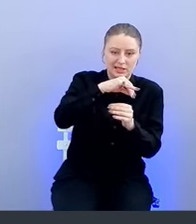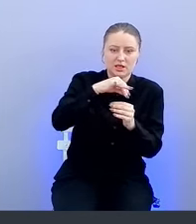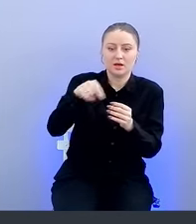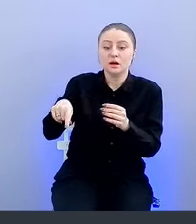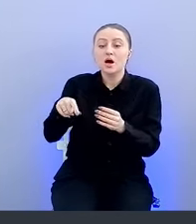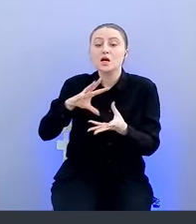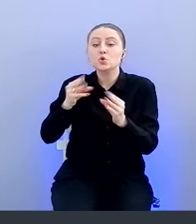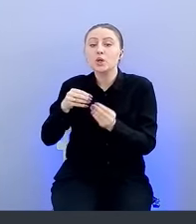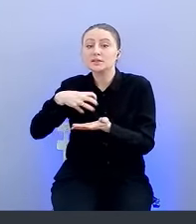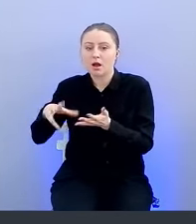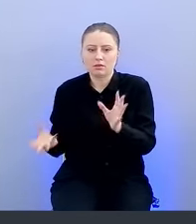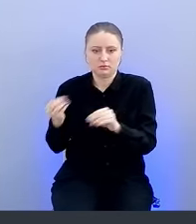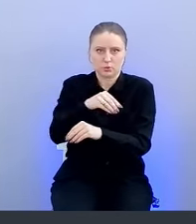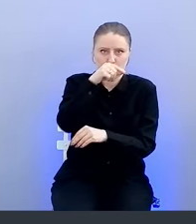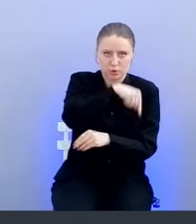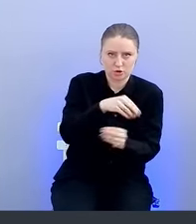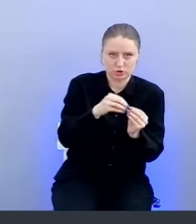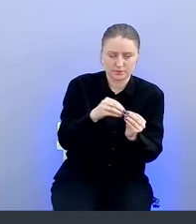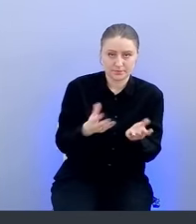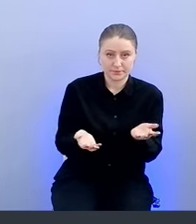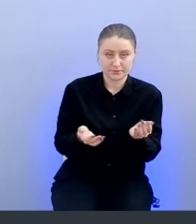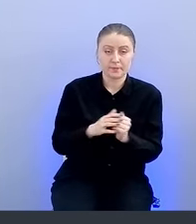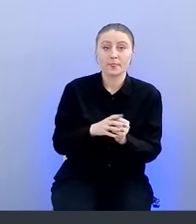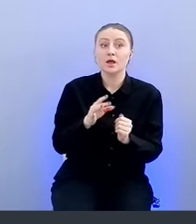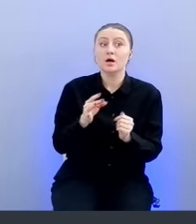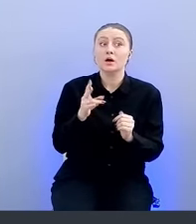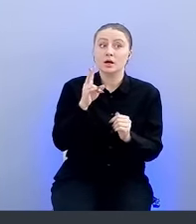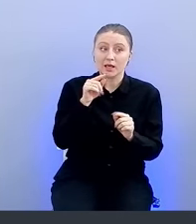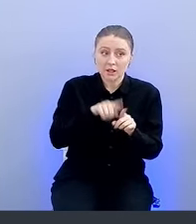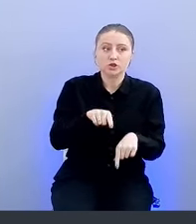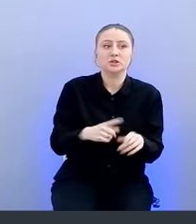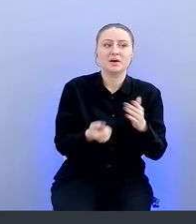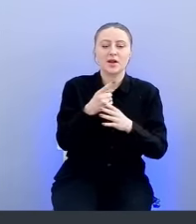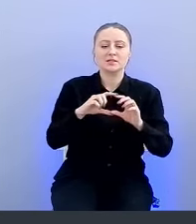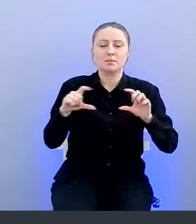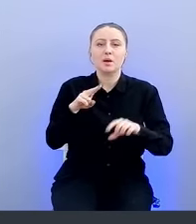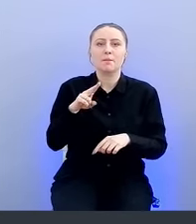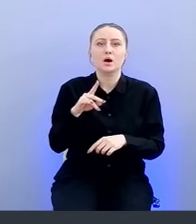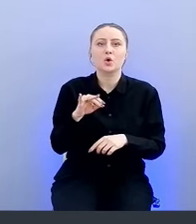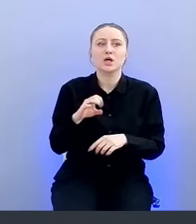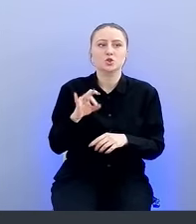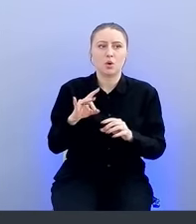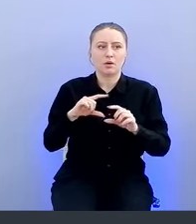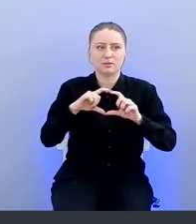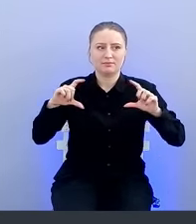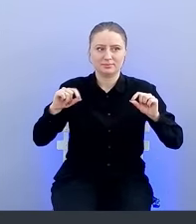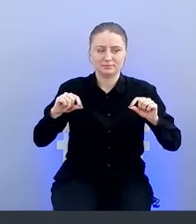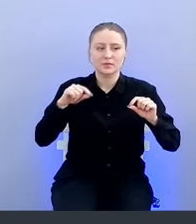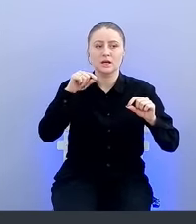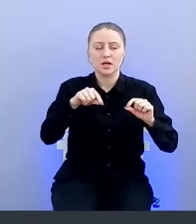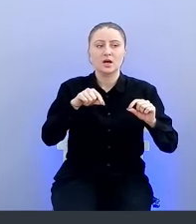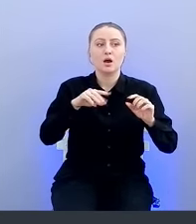этого сканирования. При этом тут появляется модуль процессор, который также через всю транспортную подсистему